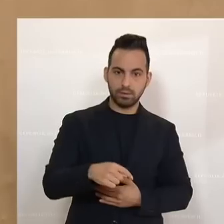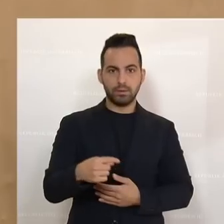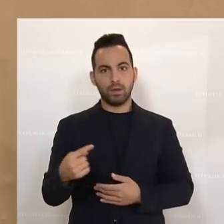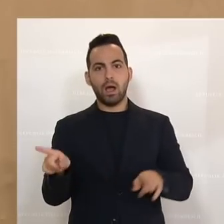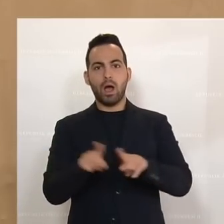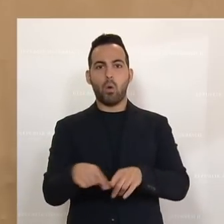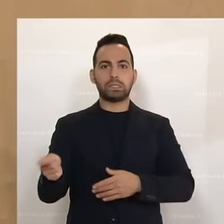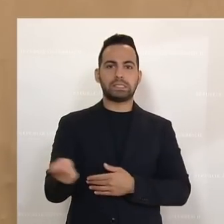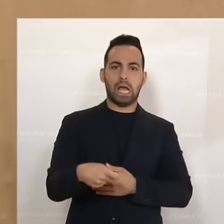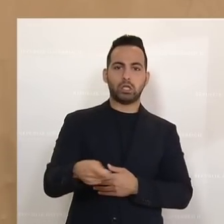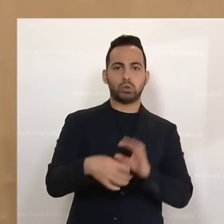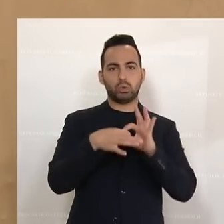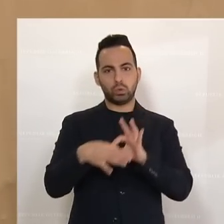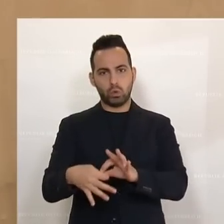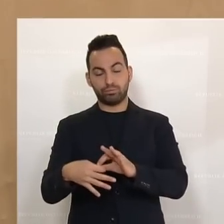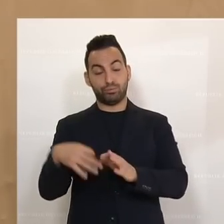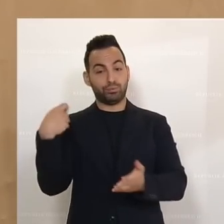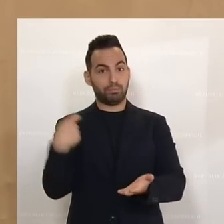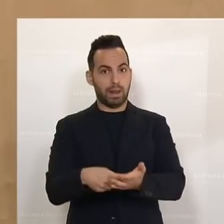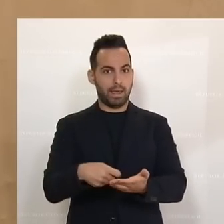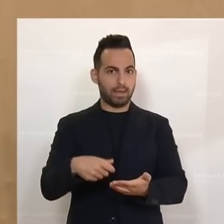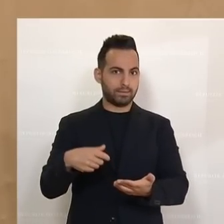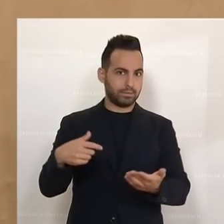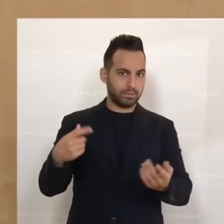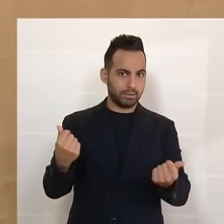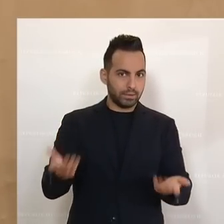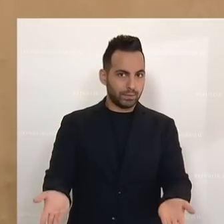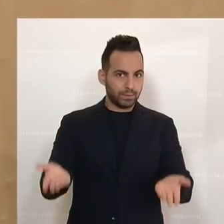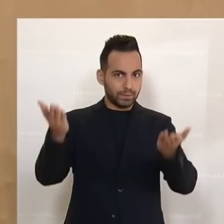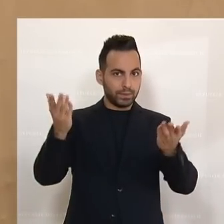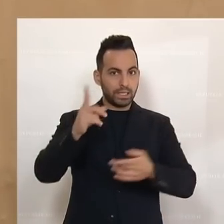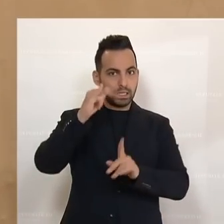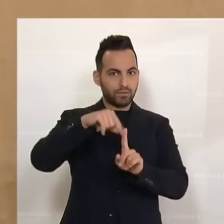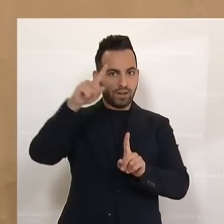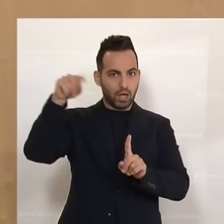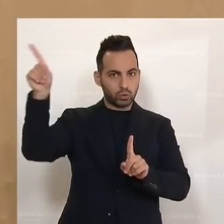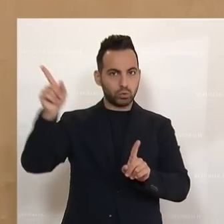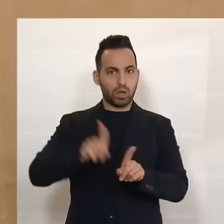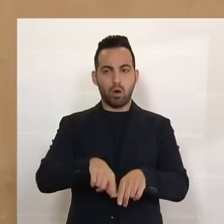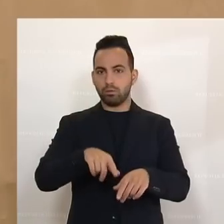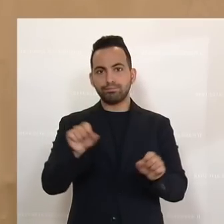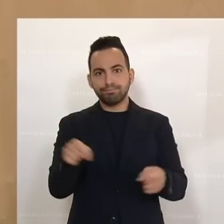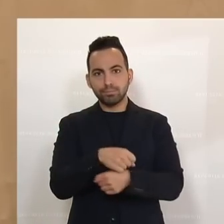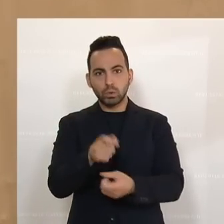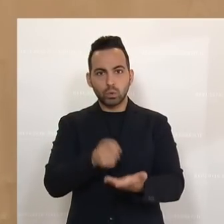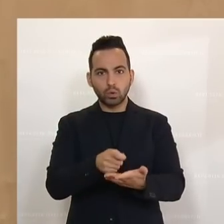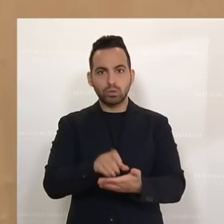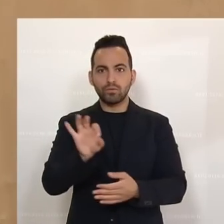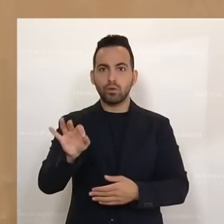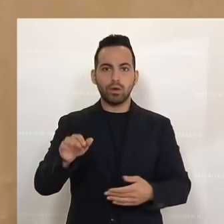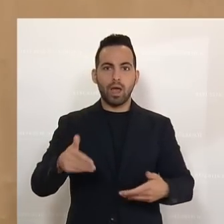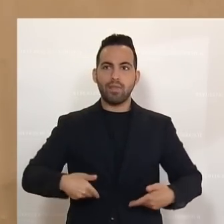weil ja auch die Sanktionen ein maßgeblicher Preistreiber sind, der Inflation und der nicht mehr tragbaren Kosten für die